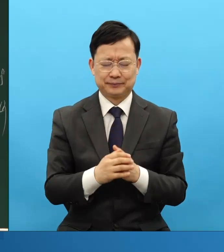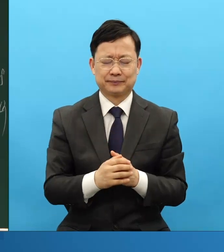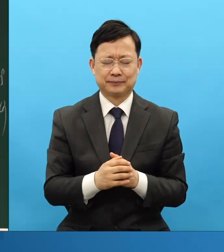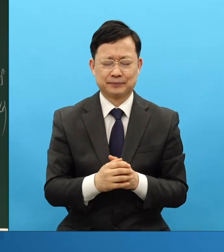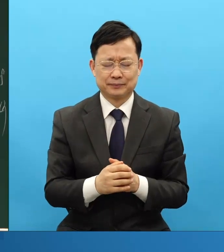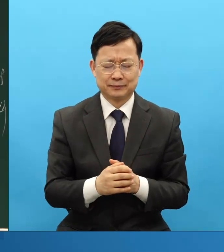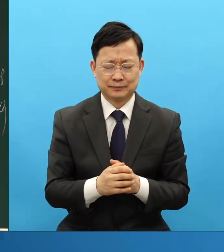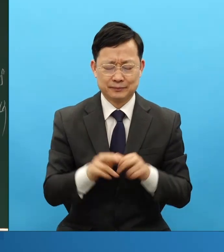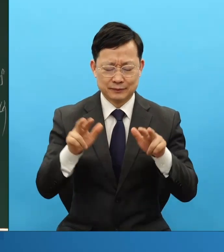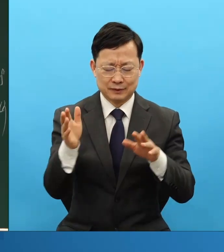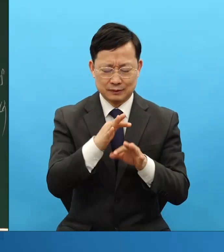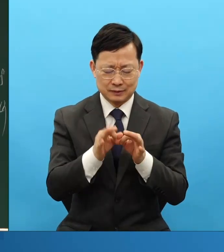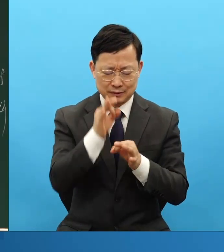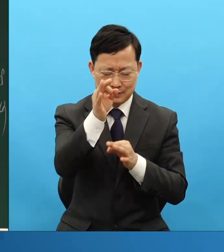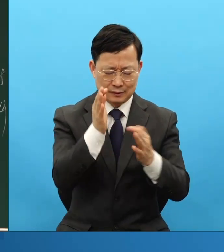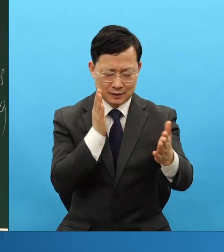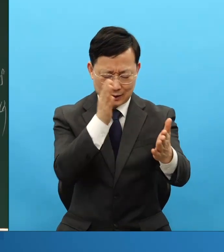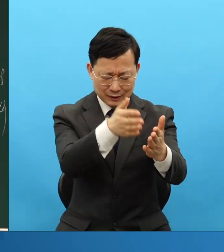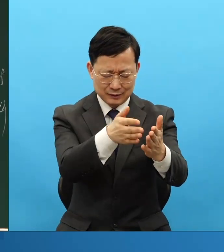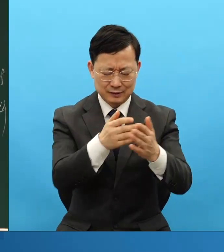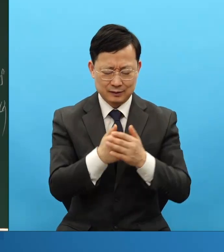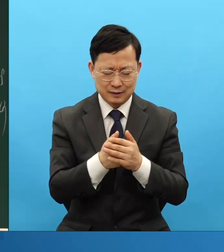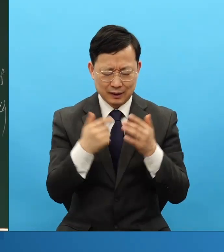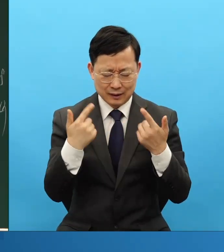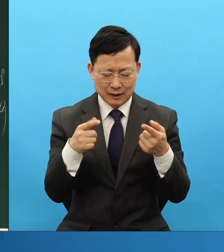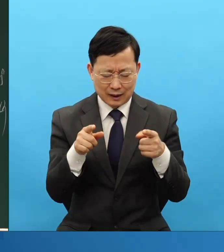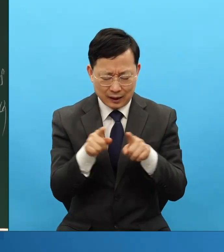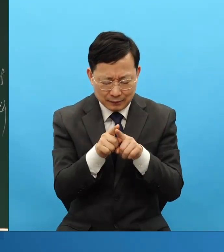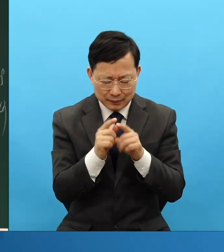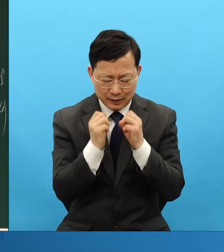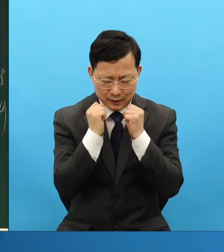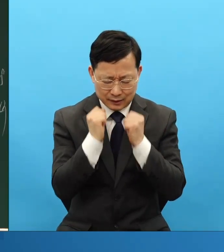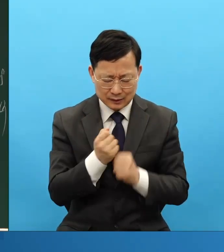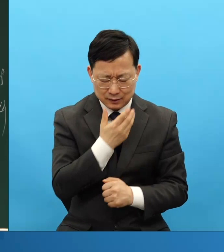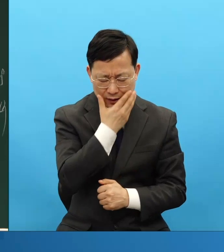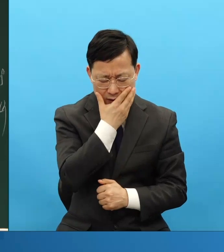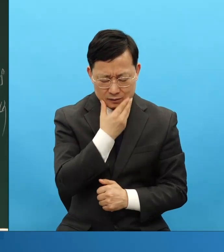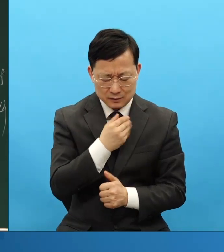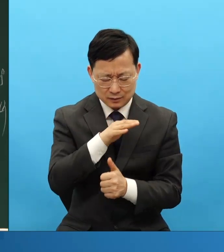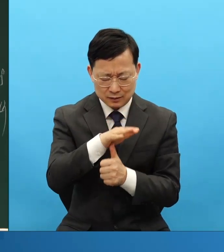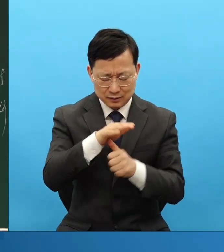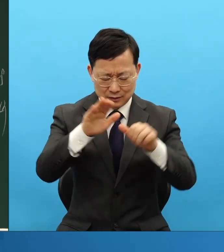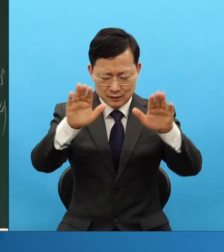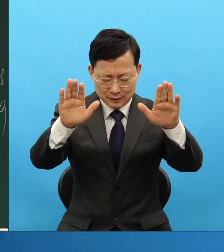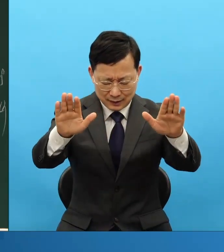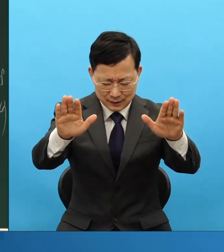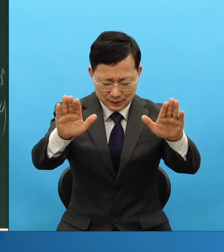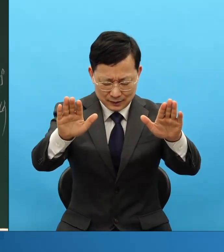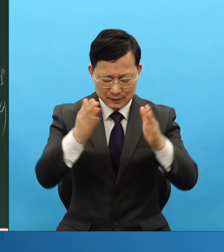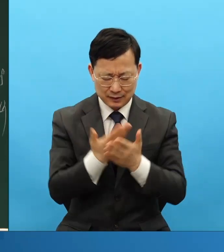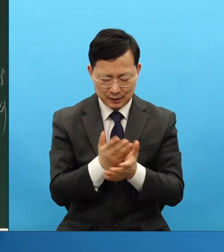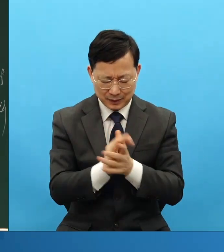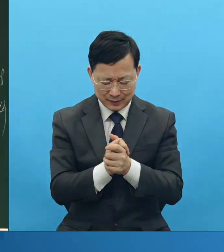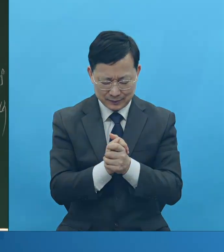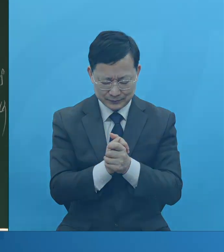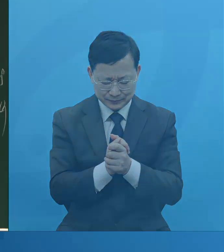지금부터 영원까지 항상 함께 계실지어다. 아멘